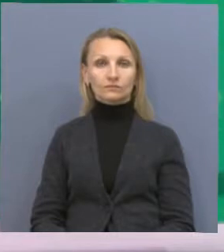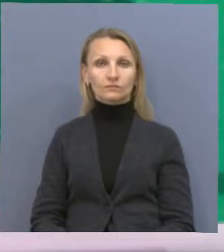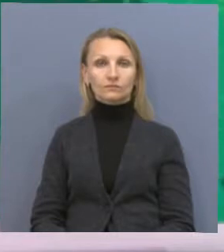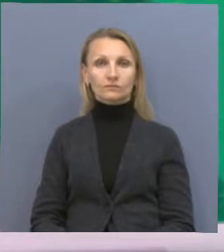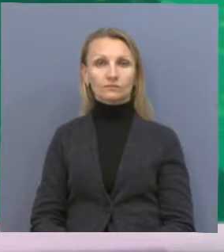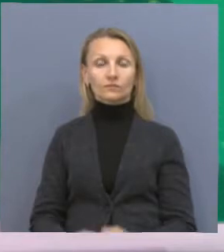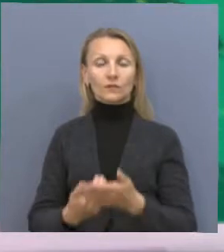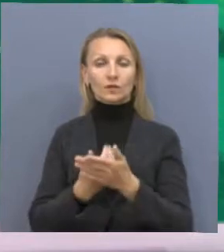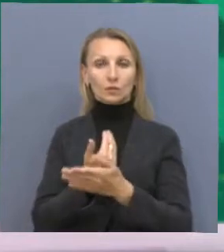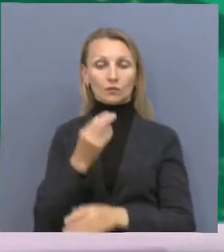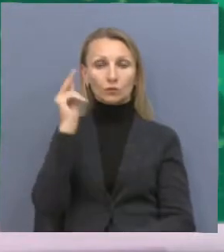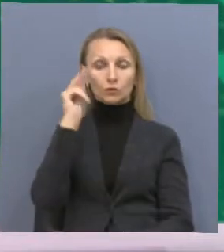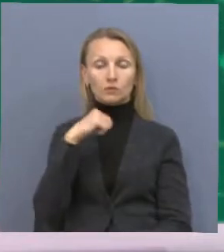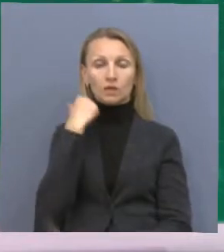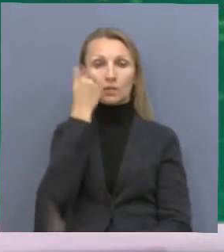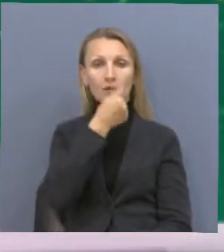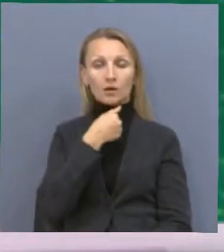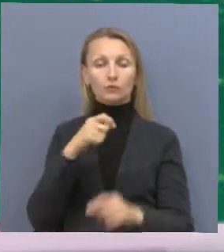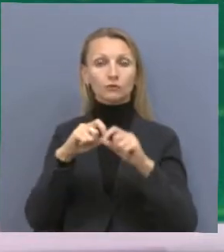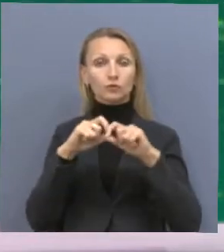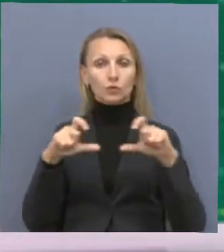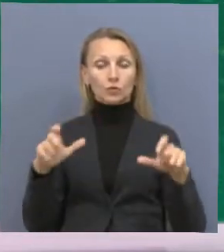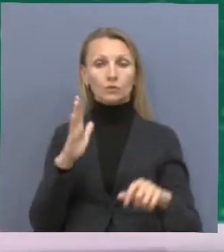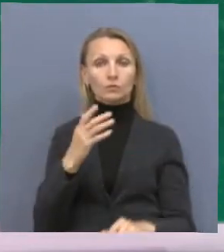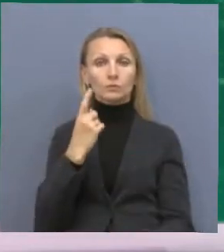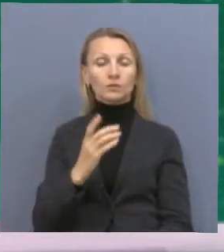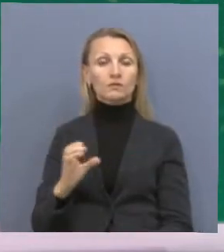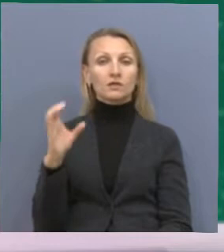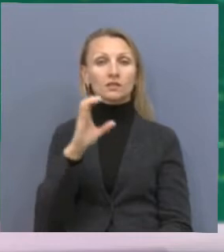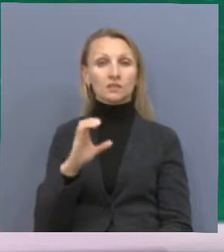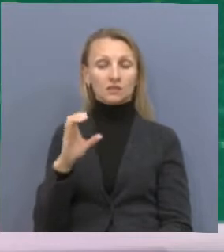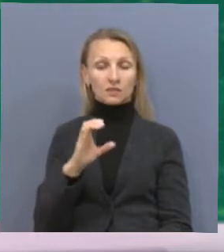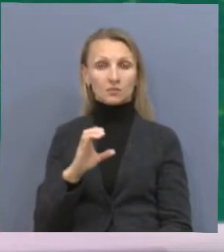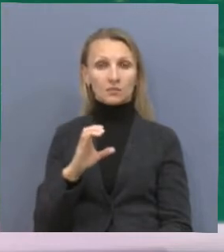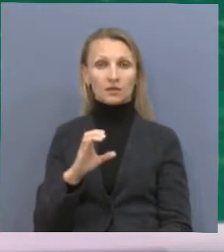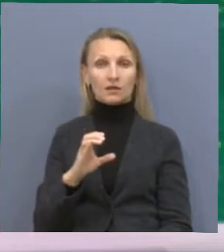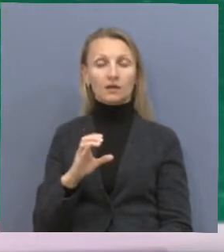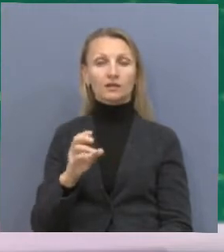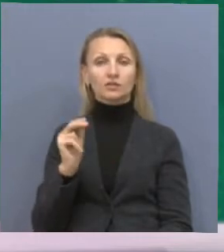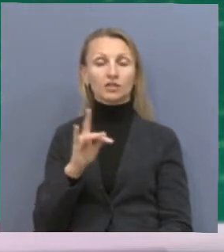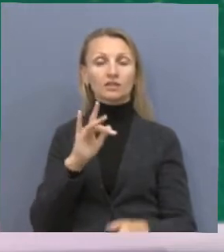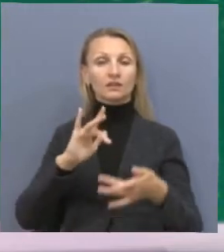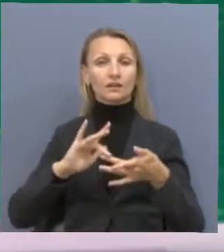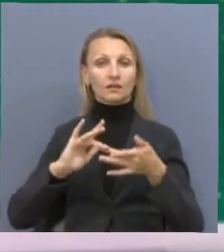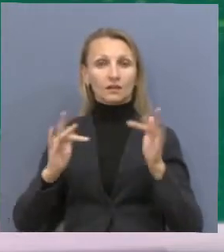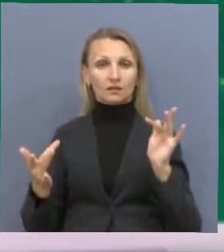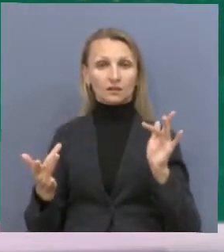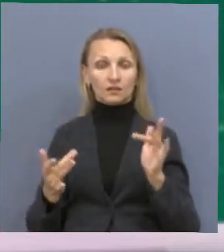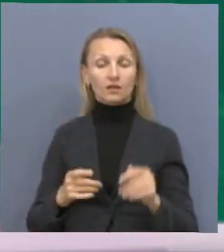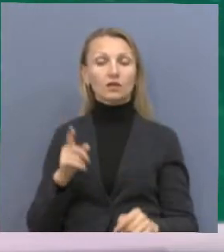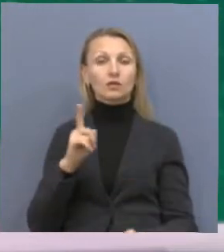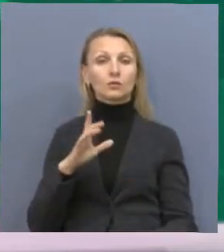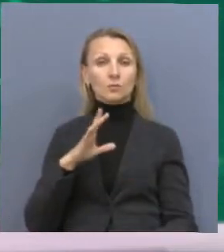В новом учебном году обучение в школах страны с 1 сентября будет организовано в дистанционном формате. В целях